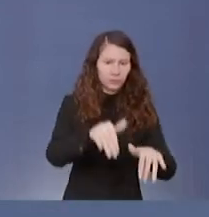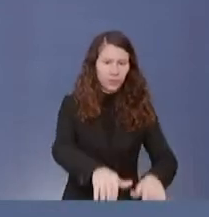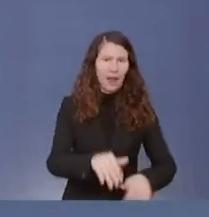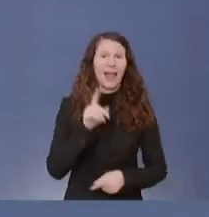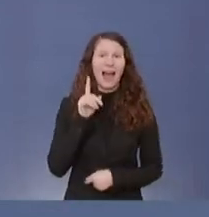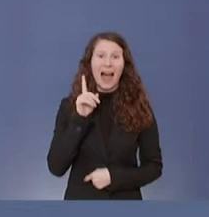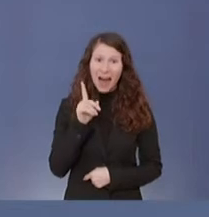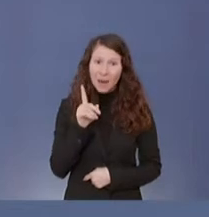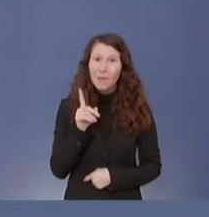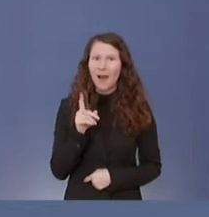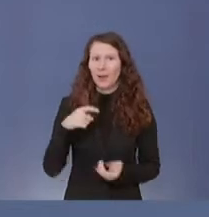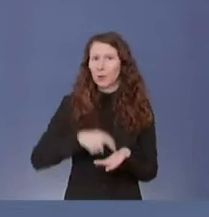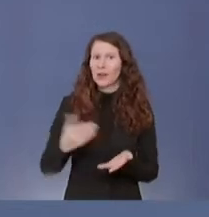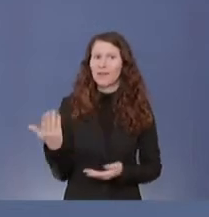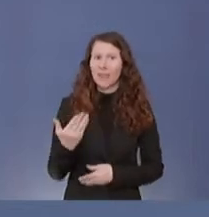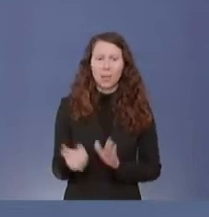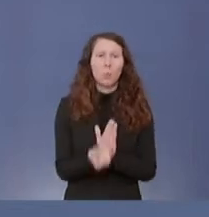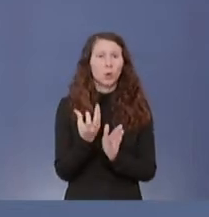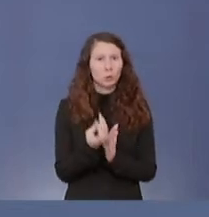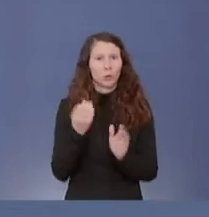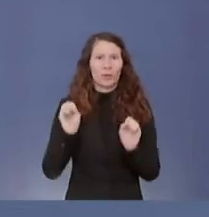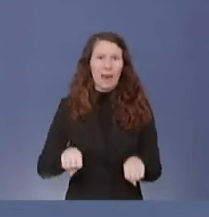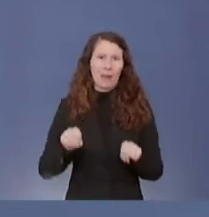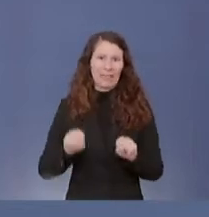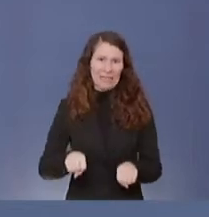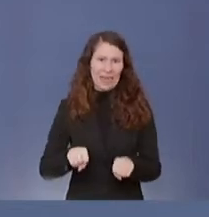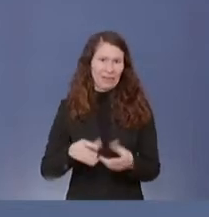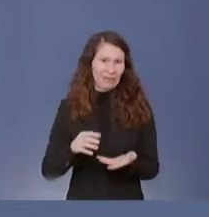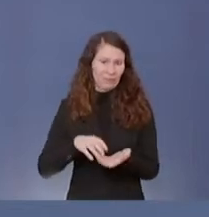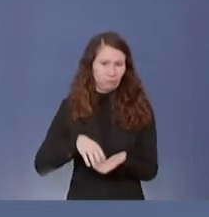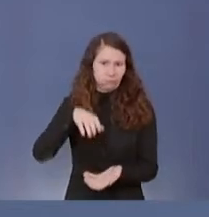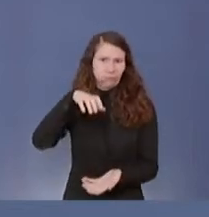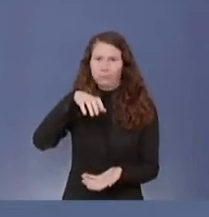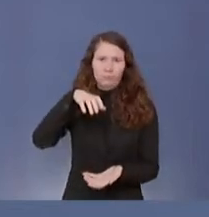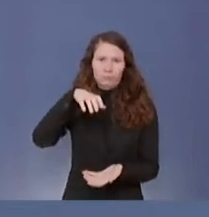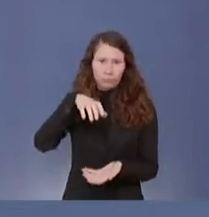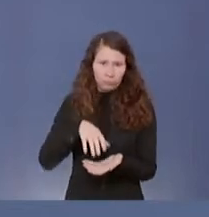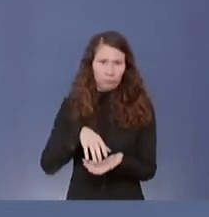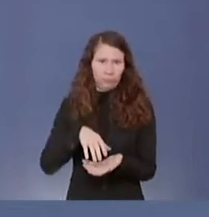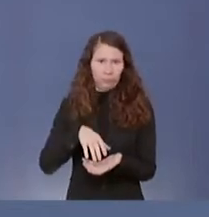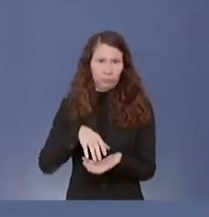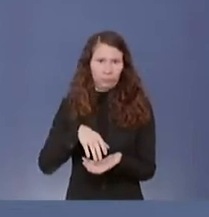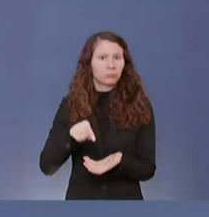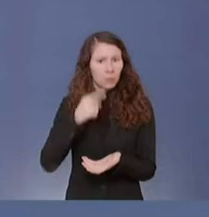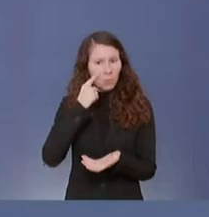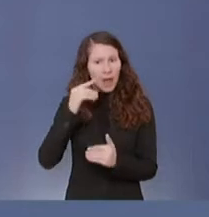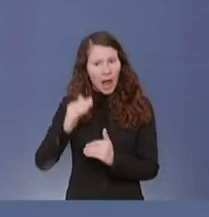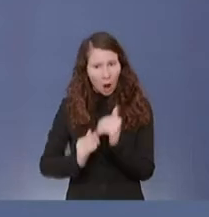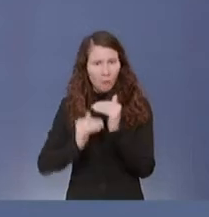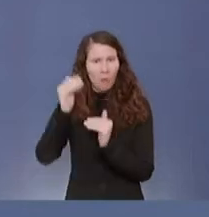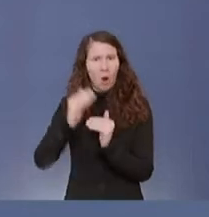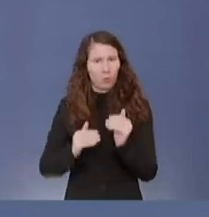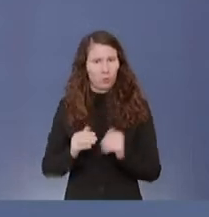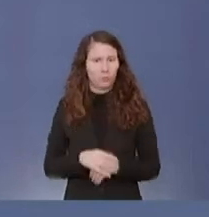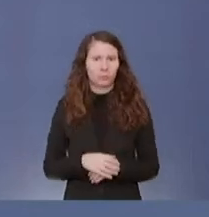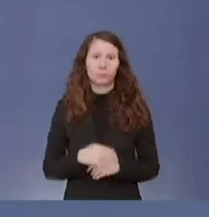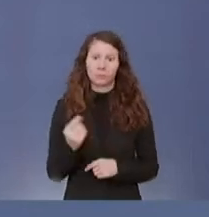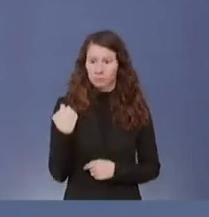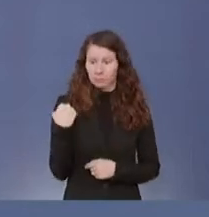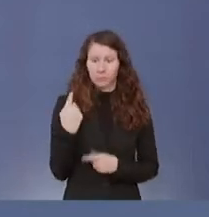Produktionskapazitäten, die noch nicht im entsprechenden Maße aufgebaut sind. Die Bundesregierung hat sich jetzt massiv, der